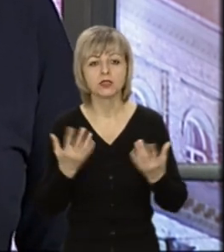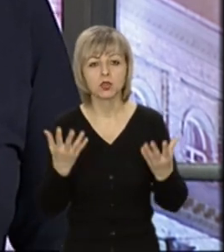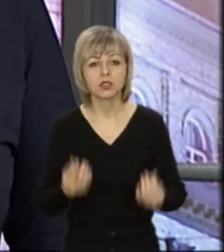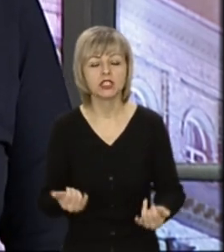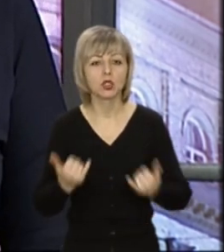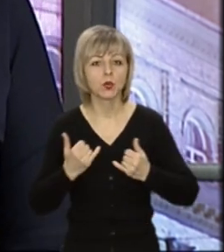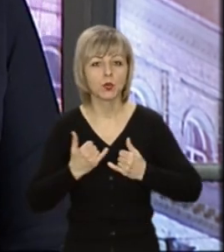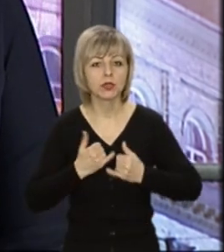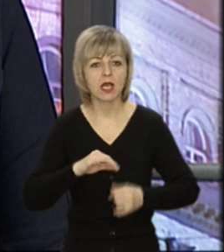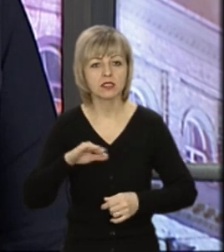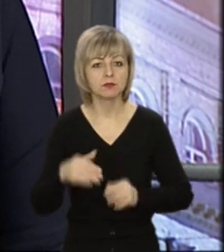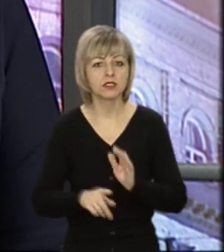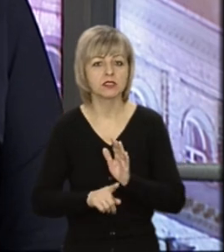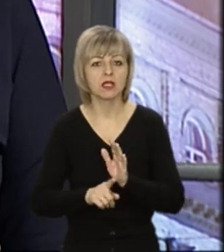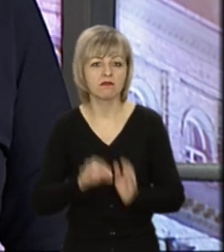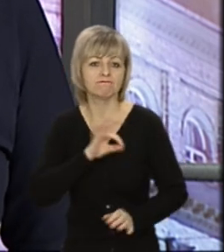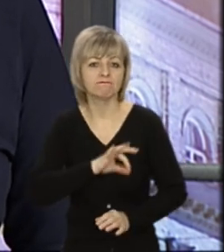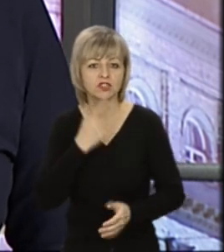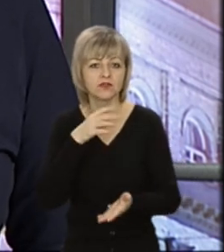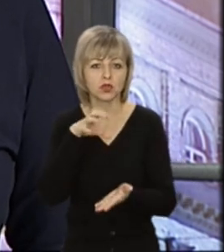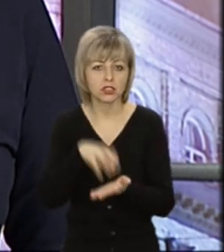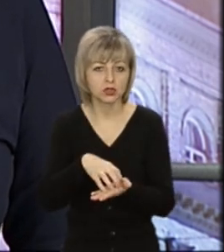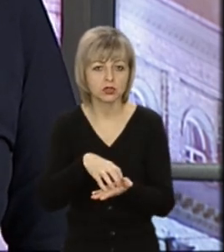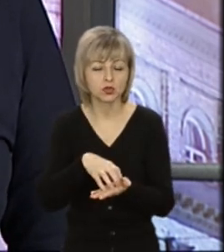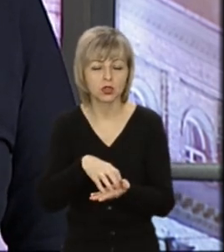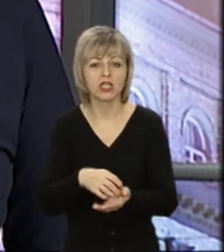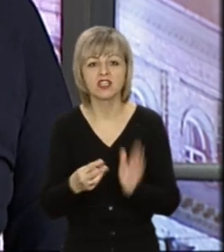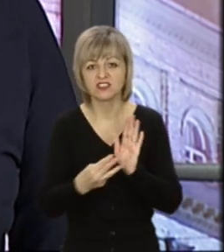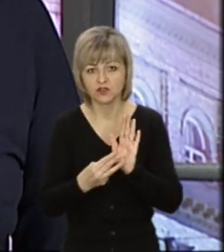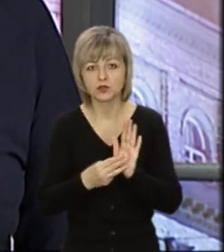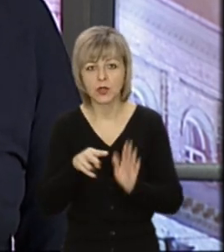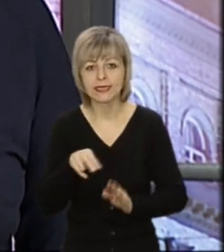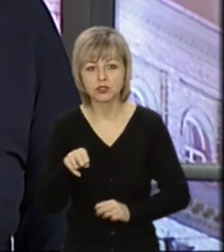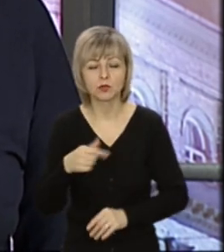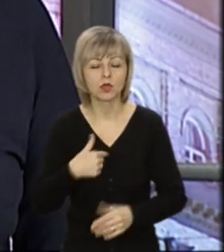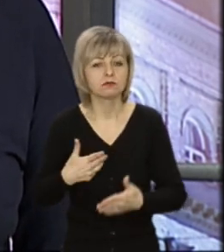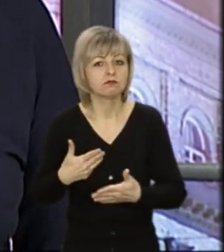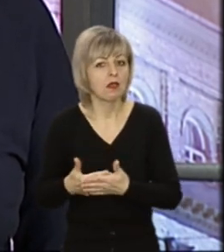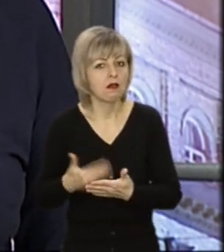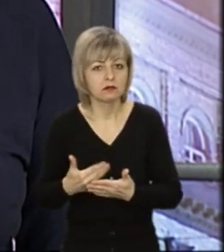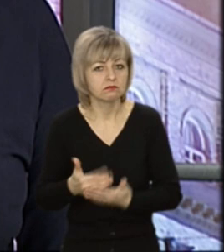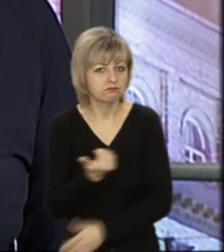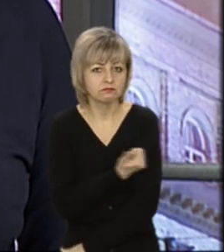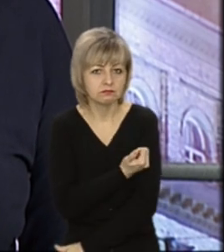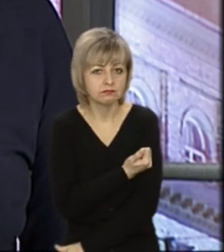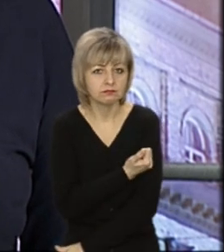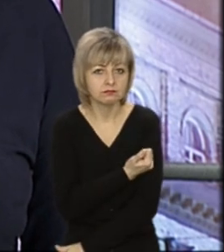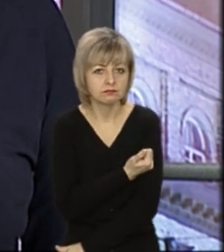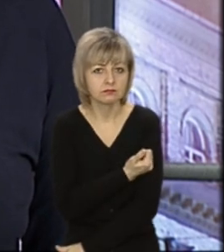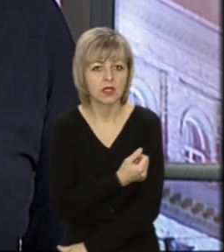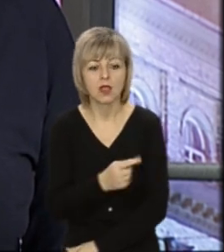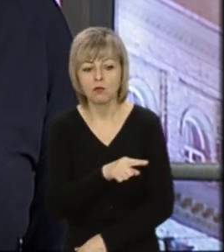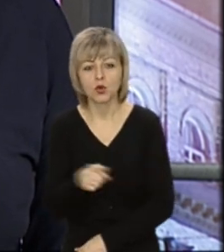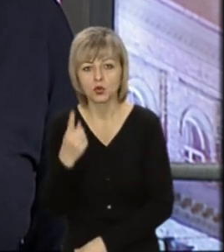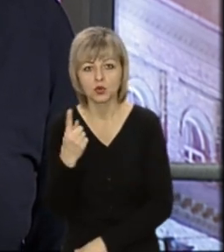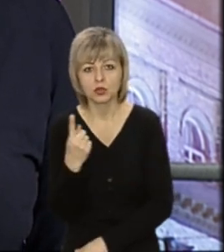нас, після введення червоної зони, 8 листопада, в нас активізувалася вакцинальна кампанія. За